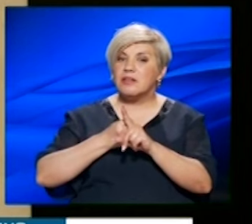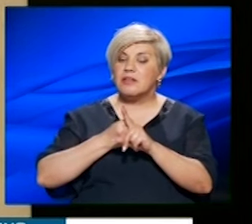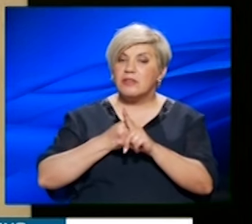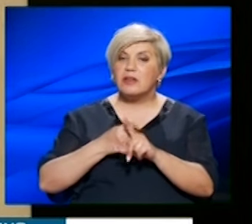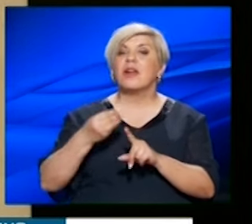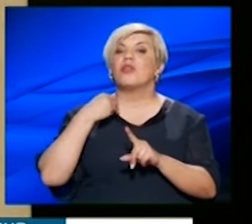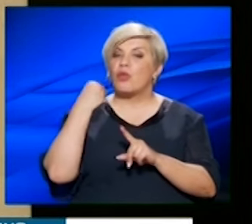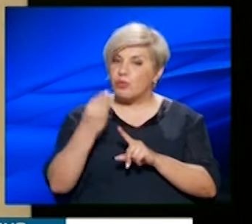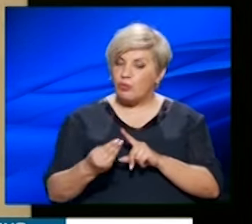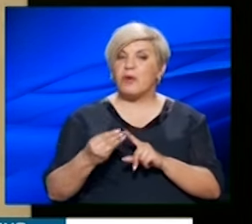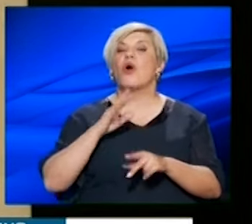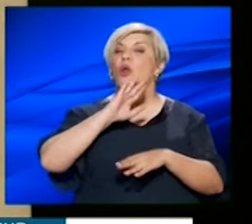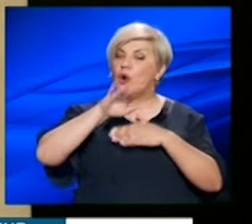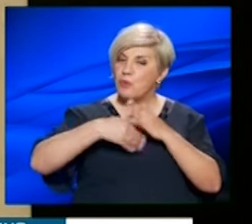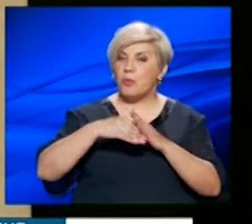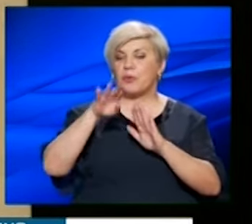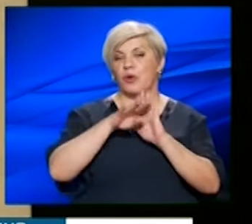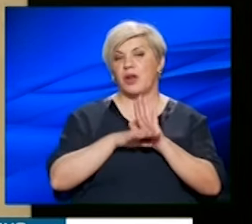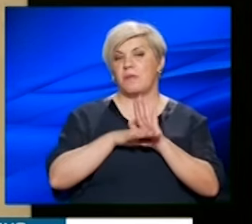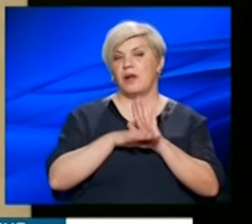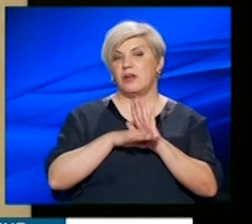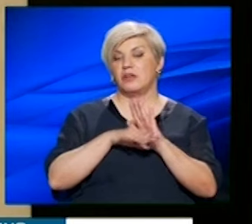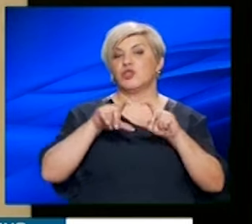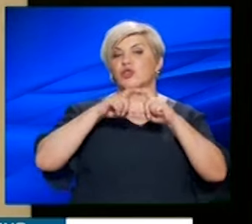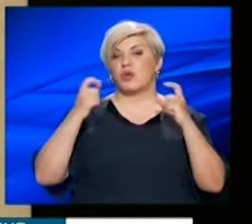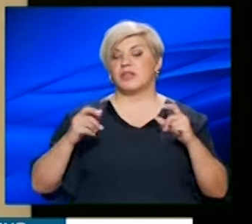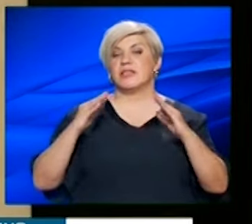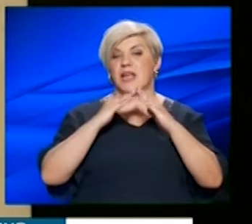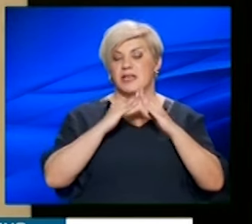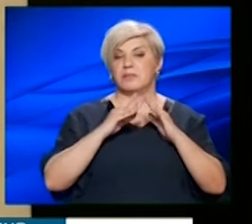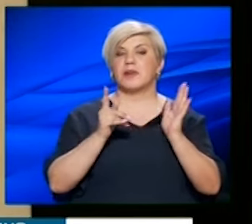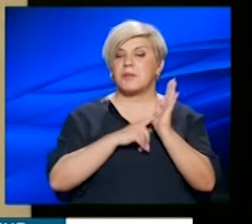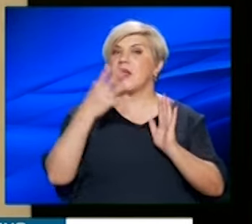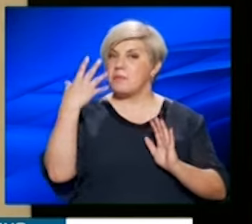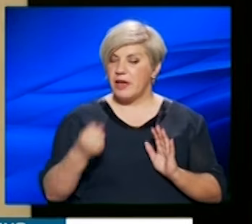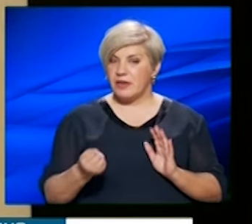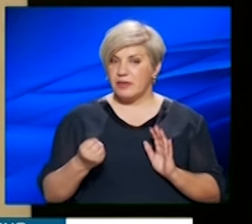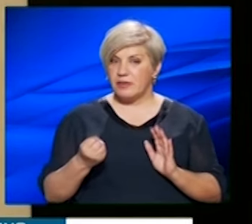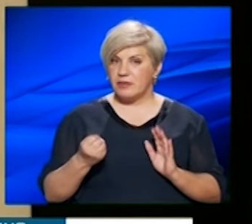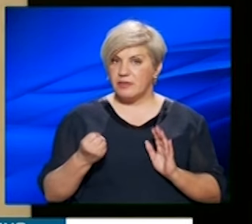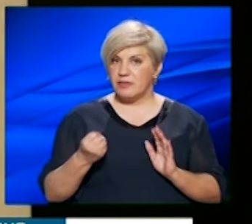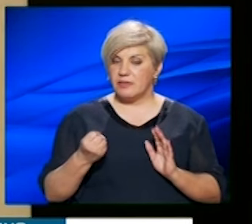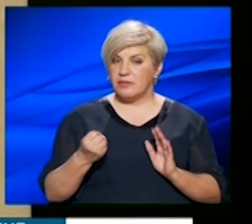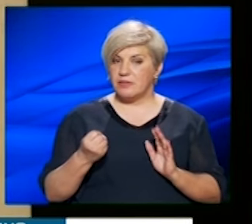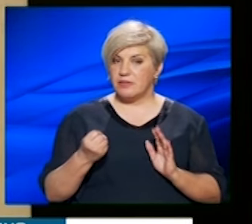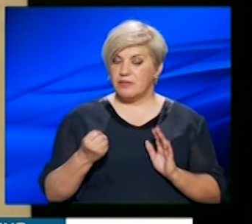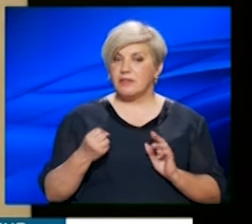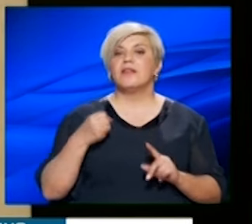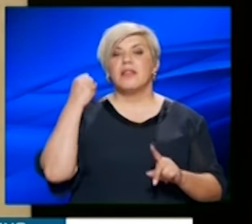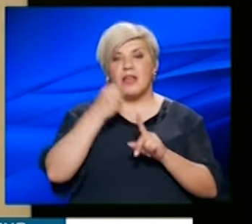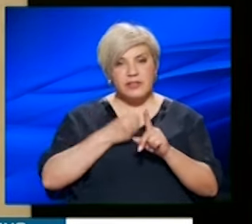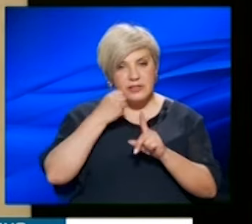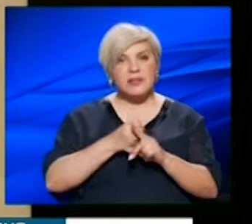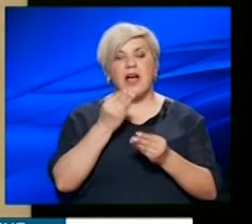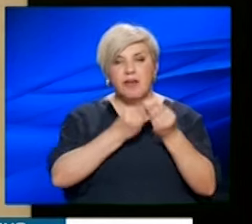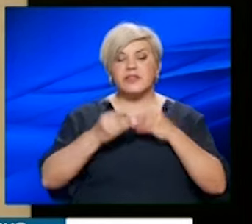δοθούν ένα ολοκληρωμένο πρόγραμμα τέλος πάντων σχολική στέγης που λέμε ότι πρέπει να υπάρχει και υποδομών και διεκδίκηση